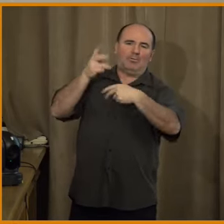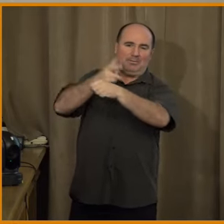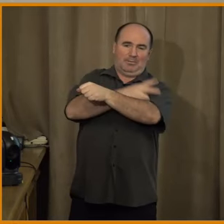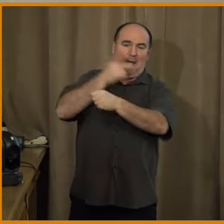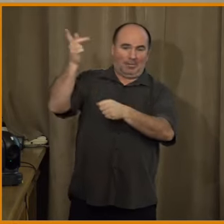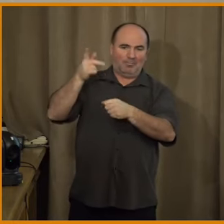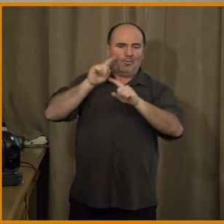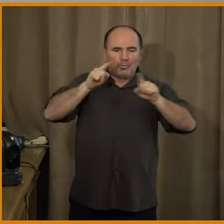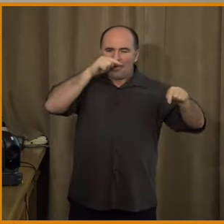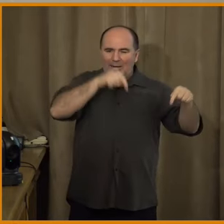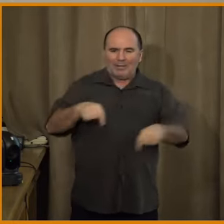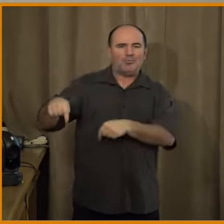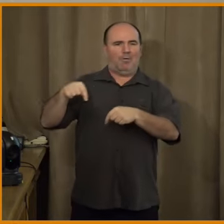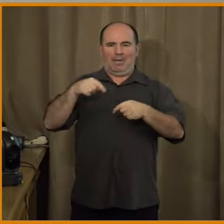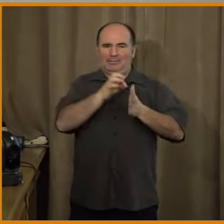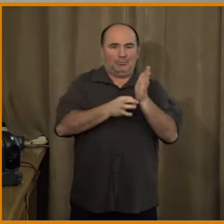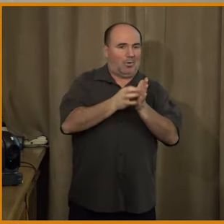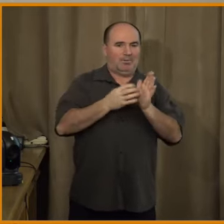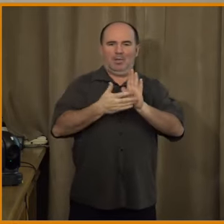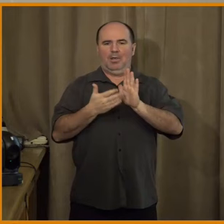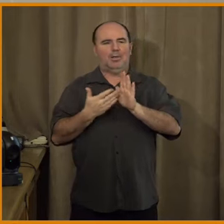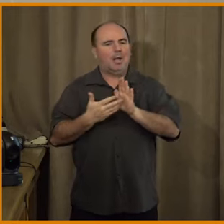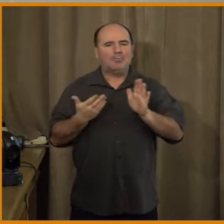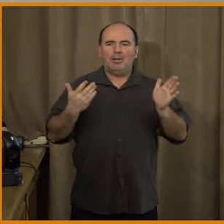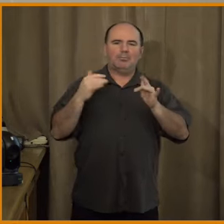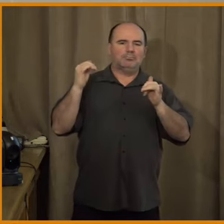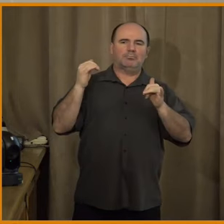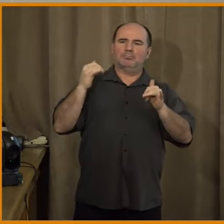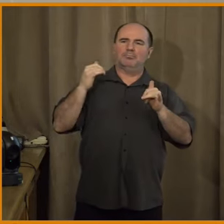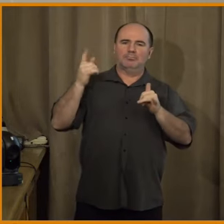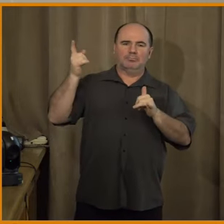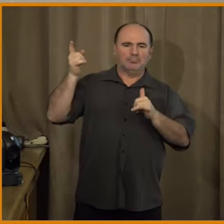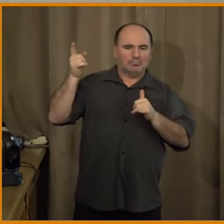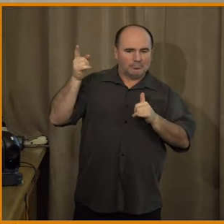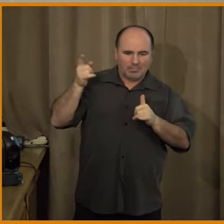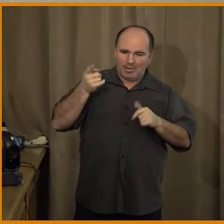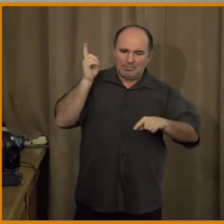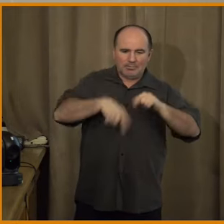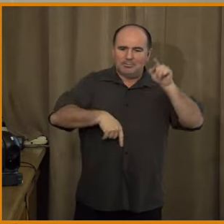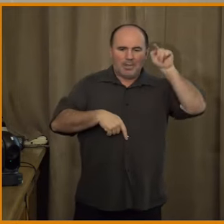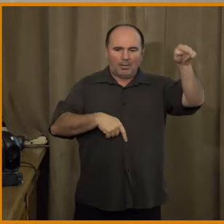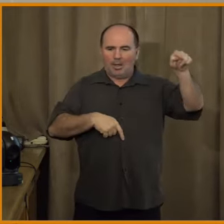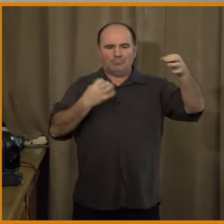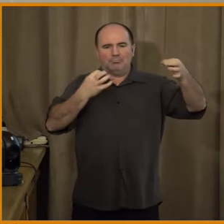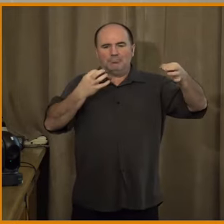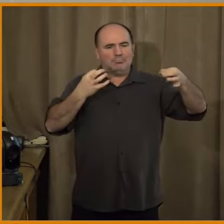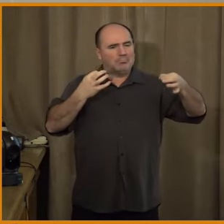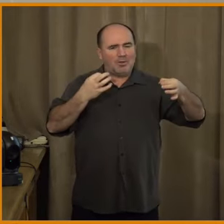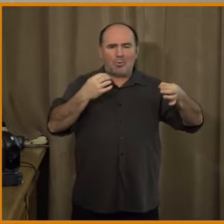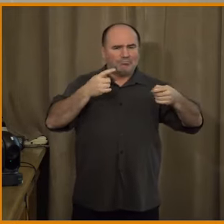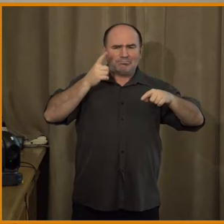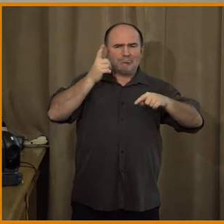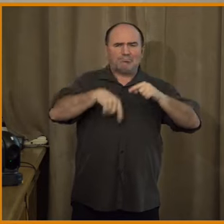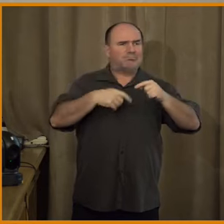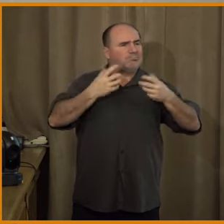policie ČR by měla otevřeně komunikovat, když se, když jde k nějakému kontroverzním, nějaké kontroverzní události,